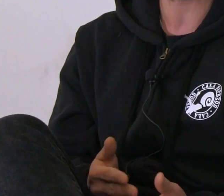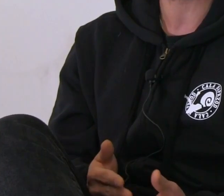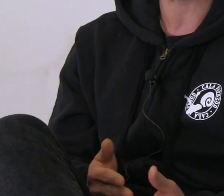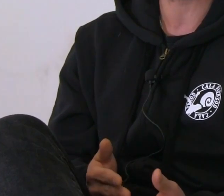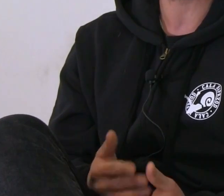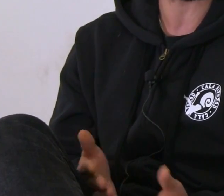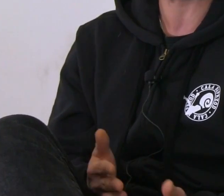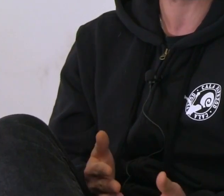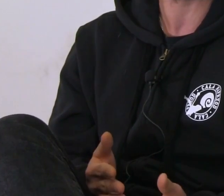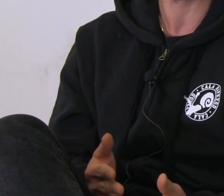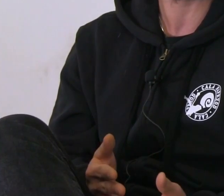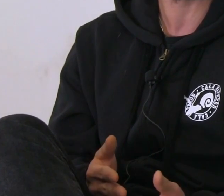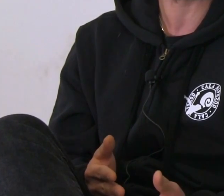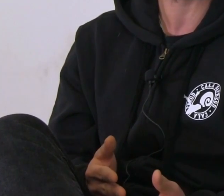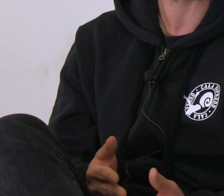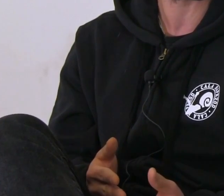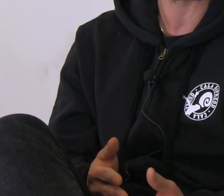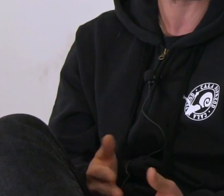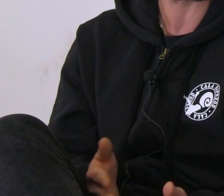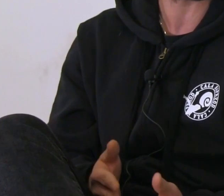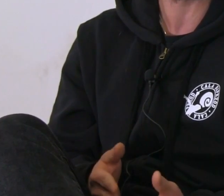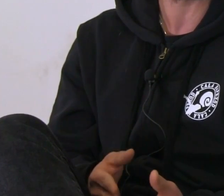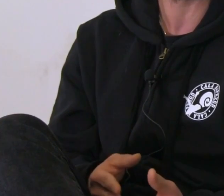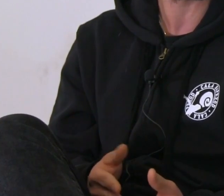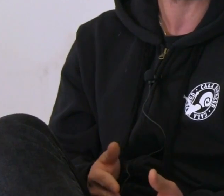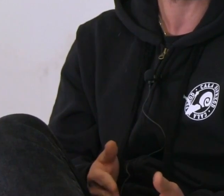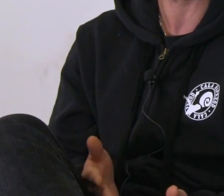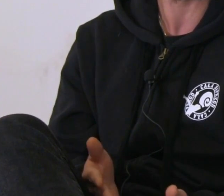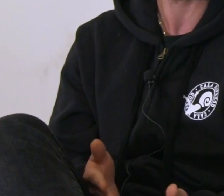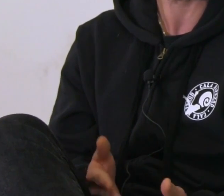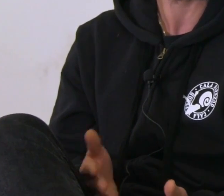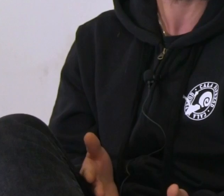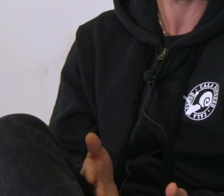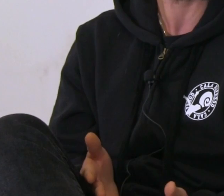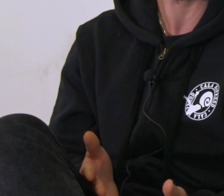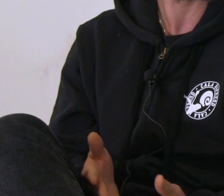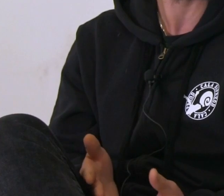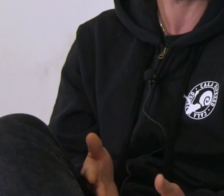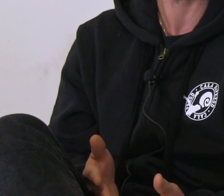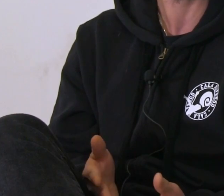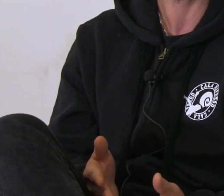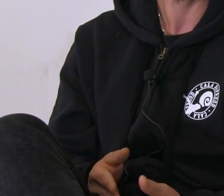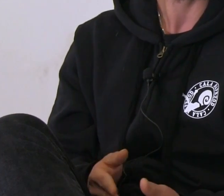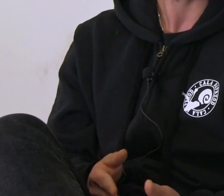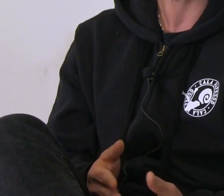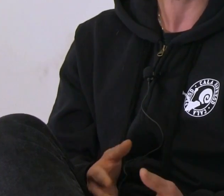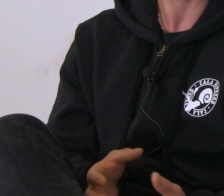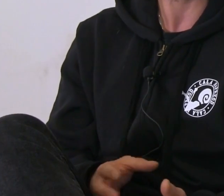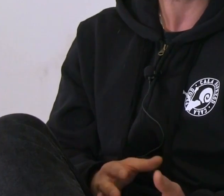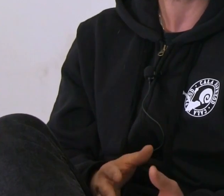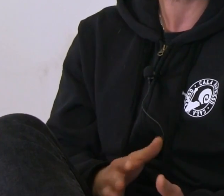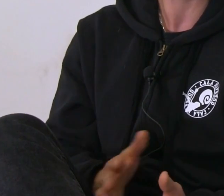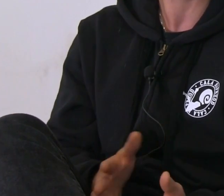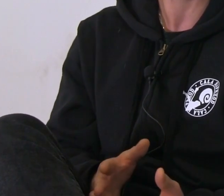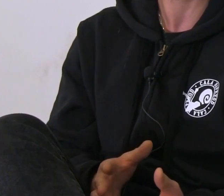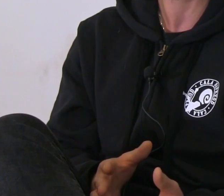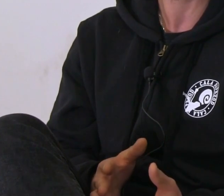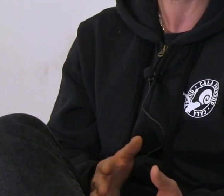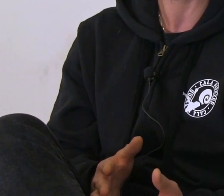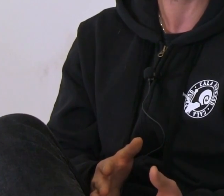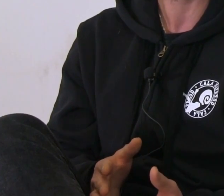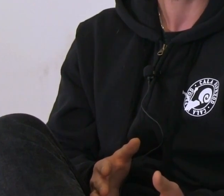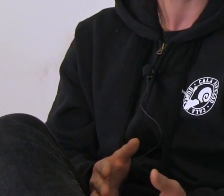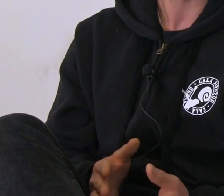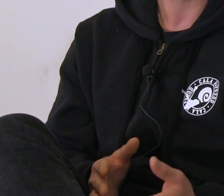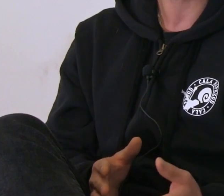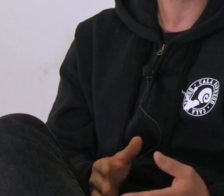nie zabrzmiało, ale co daje tożsamość zarówno tym ludziom, którzy pomagają i tym ludziom, którzy tą pomoc odbierają. I ta tożsamość jest nieco inna niż